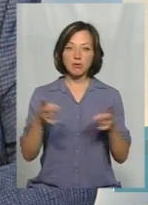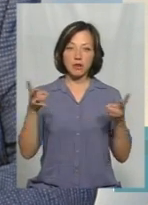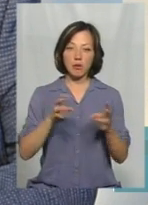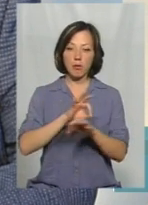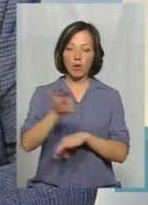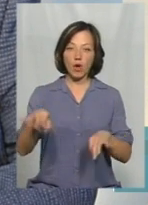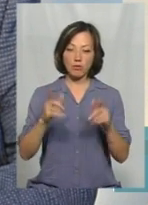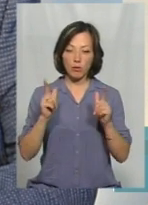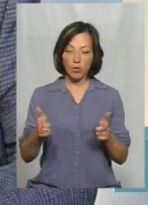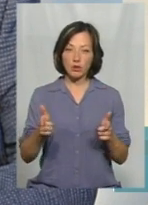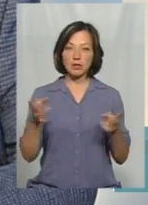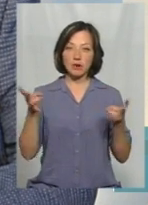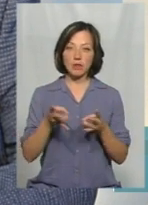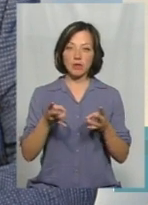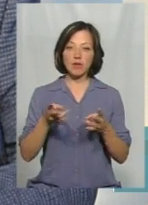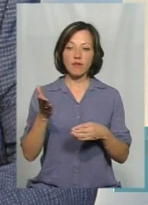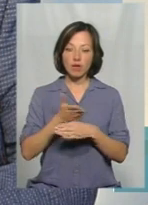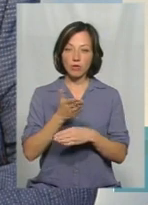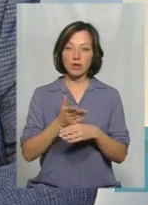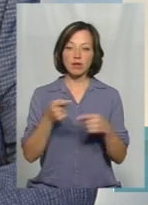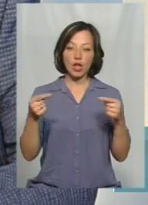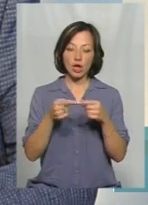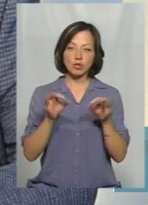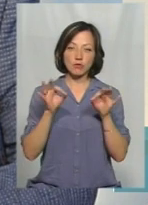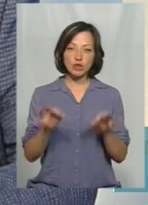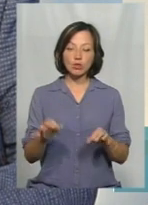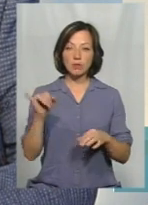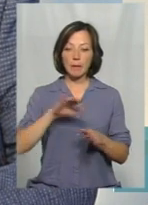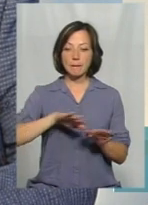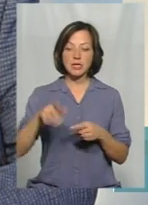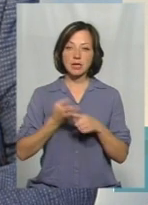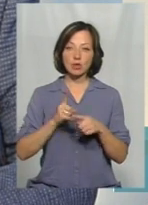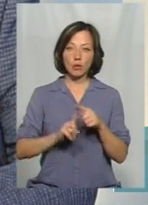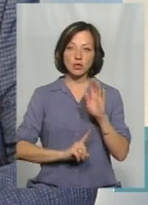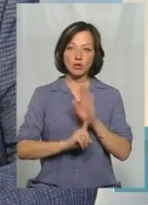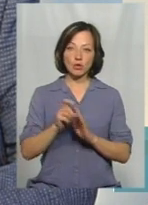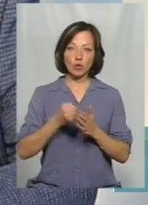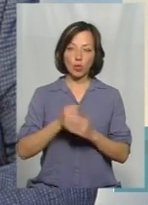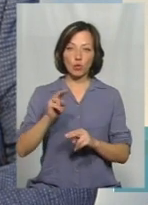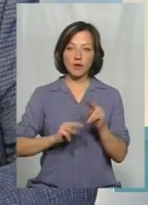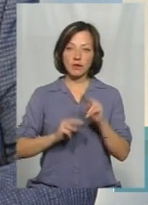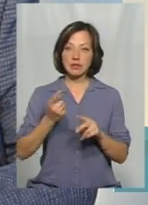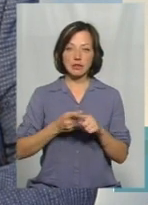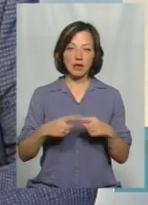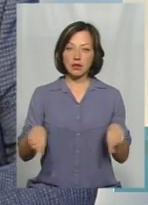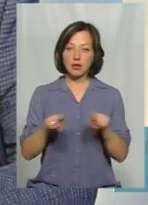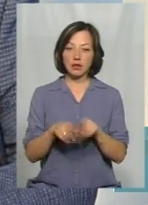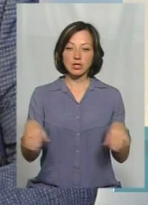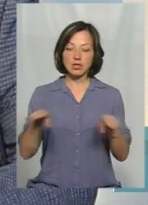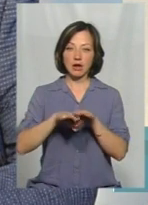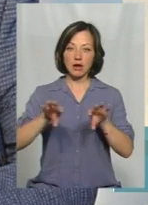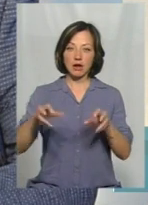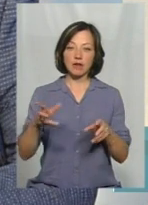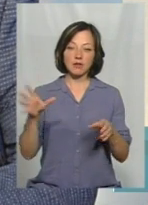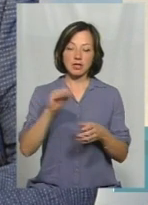проєкт погодити, треба його виготовити належним чином і після того приступити до будівництва. Це не так, що закрили краник і все